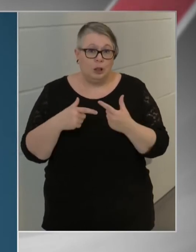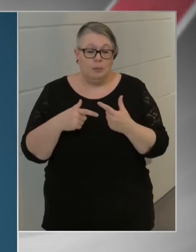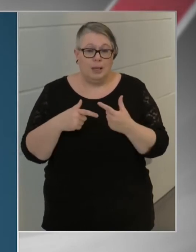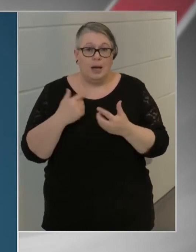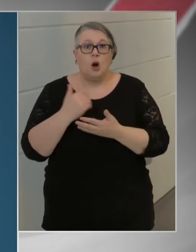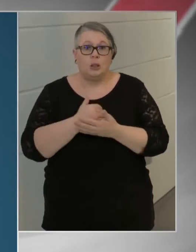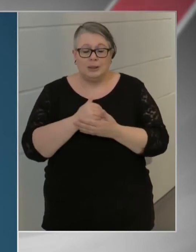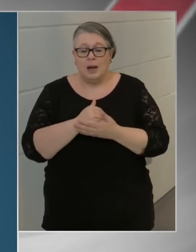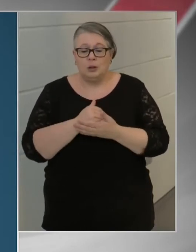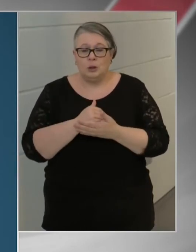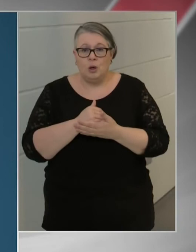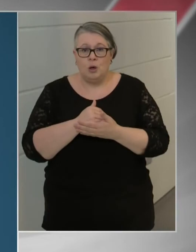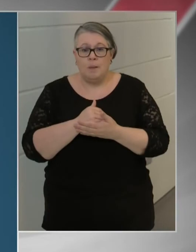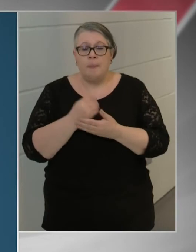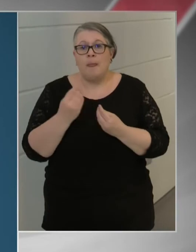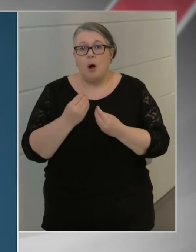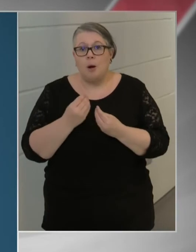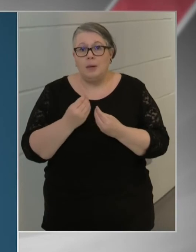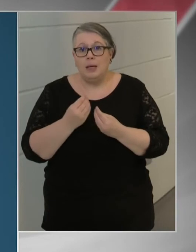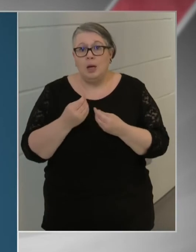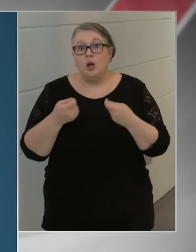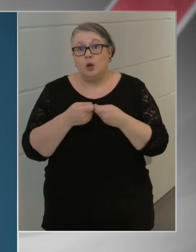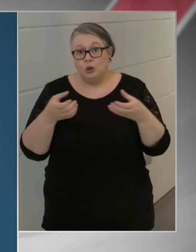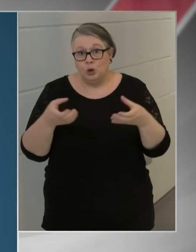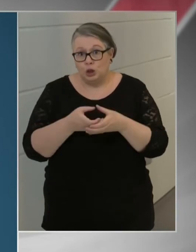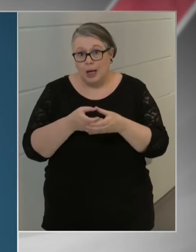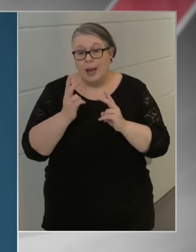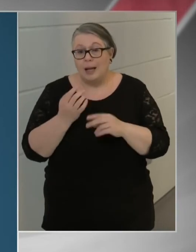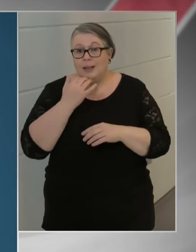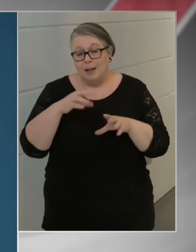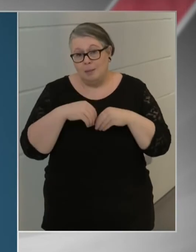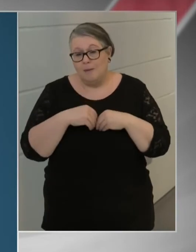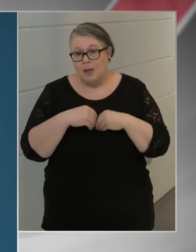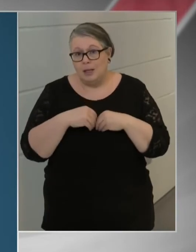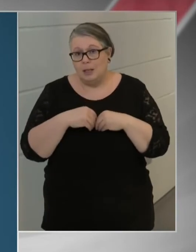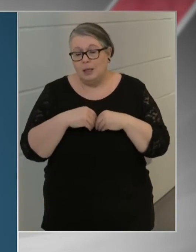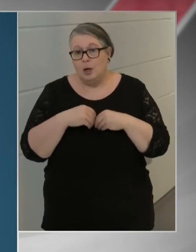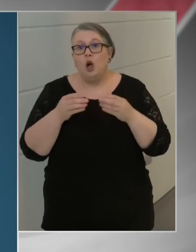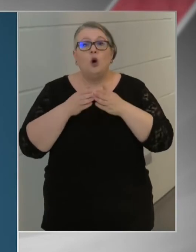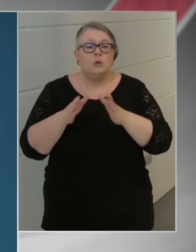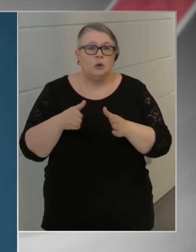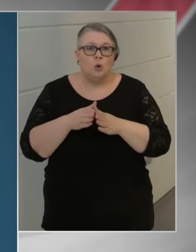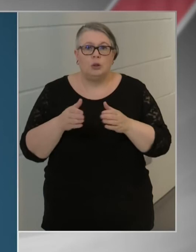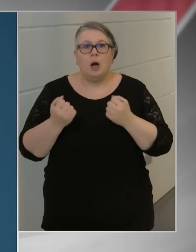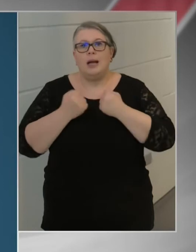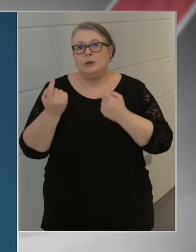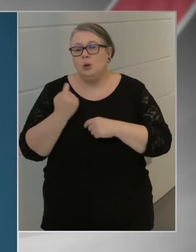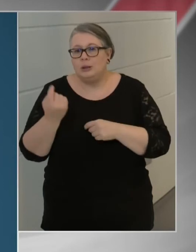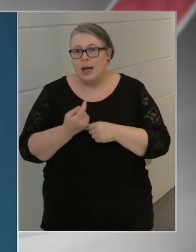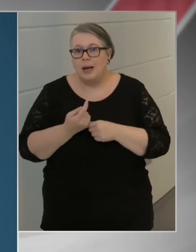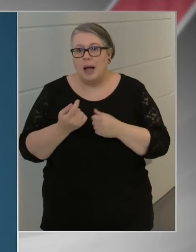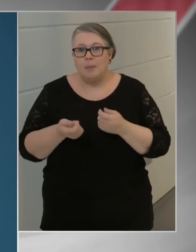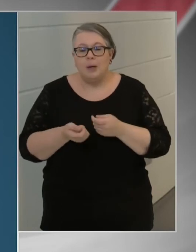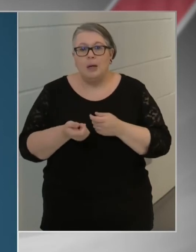köszönhetően az óvodások és az iskolások újra sportolhatnak közösségben is. Tehát az uszodák, edzőtermek,